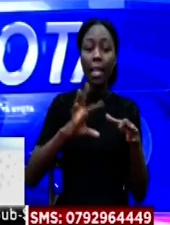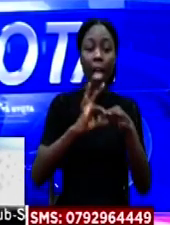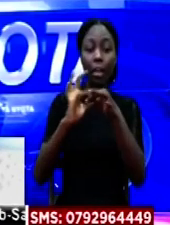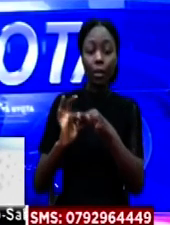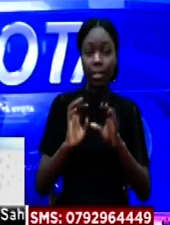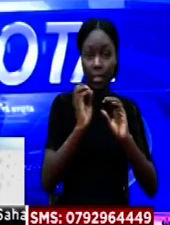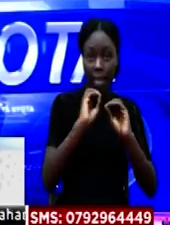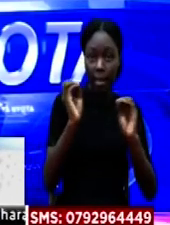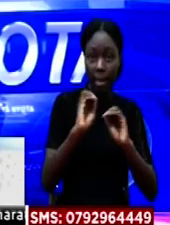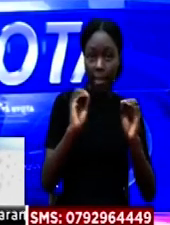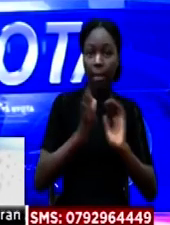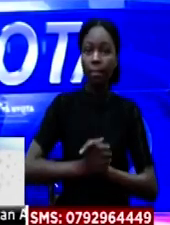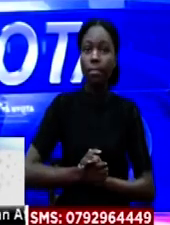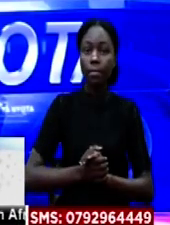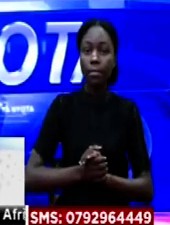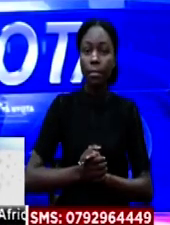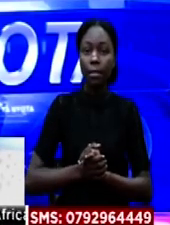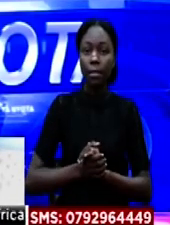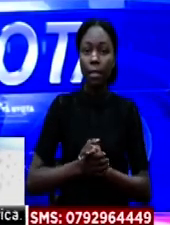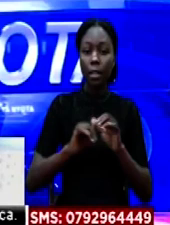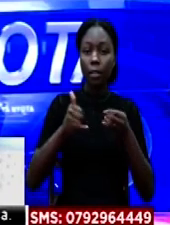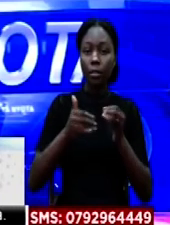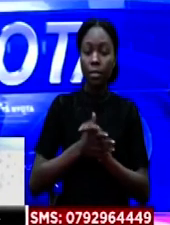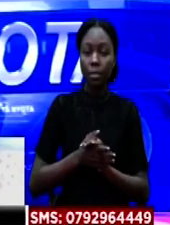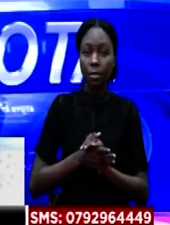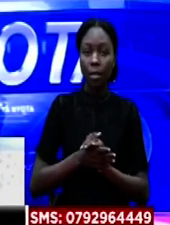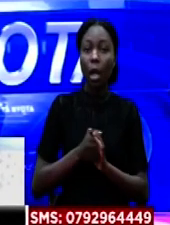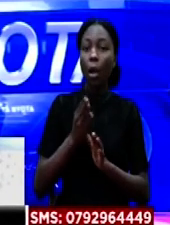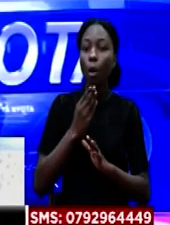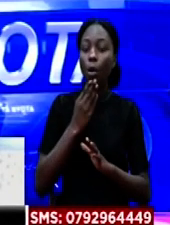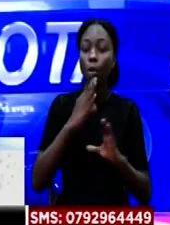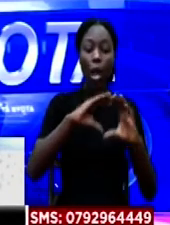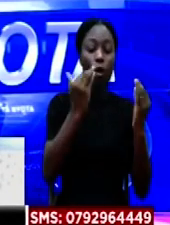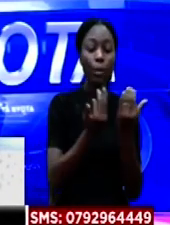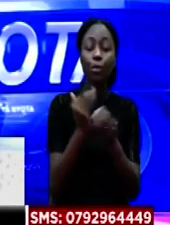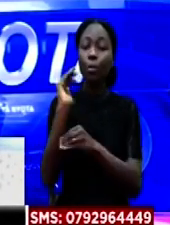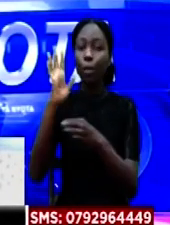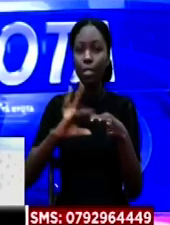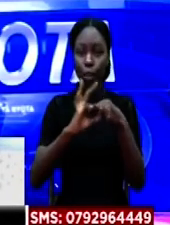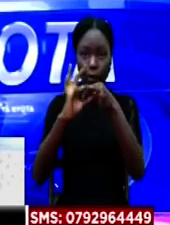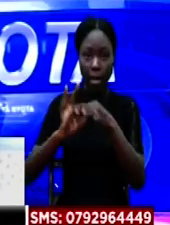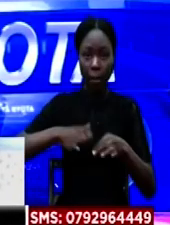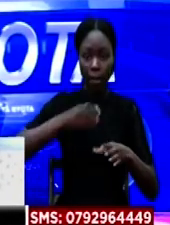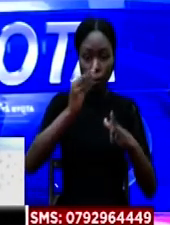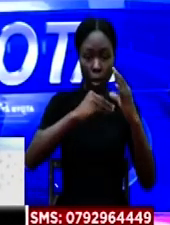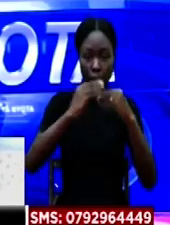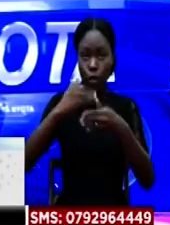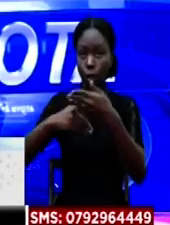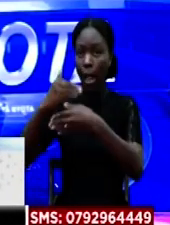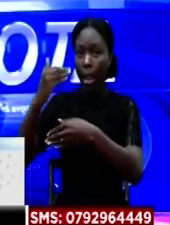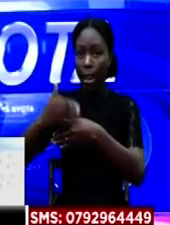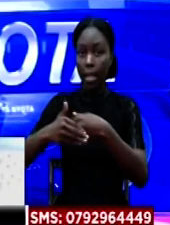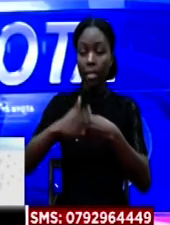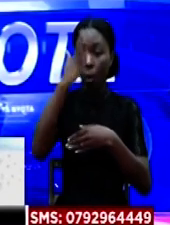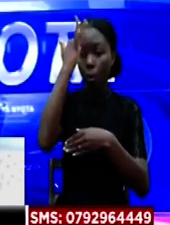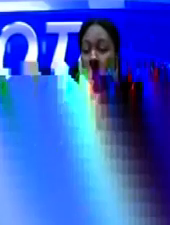kuzugumza kwa sauti moja Ebu tupate itarifa Jamiya magaribi imomba kuzugumza kwa sauti moja kwenye uchaguzi mkuu ujao